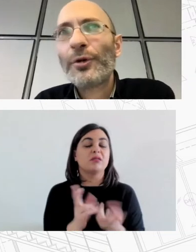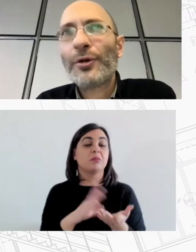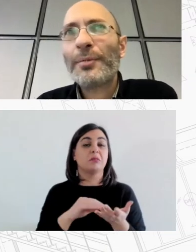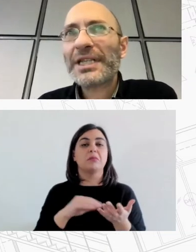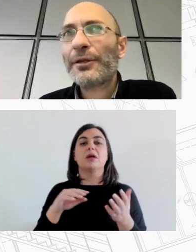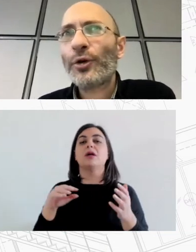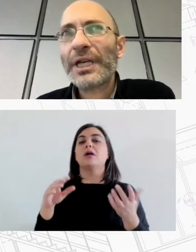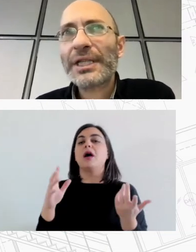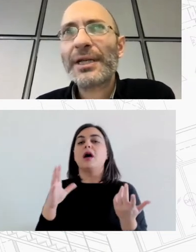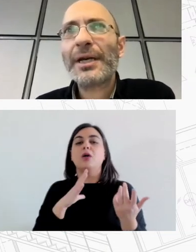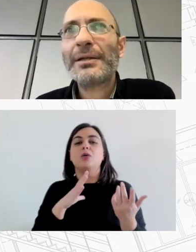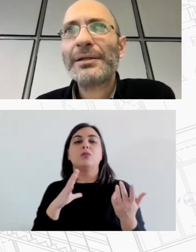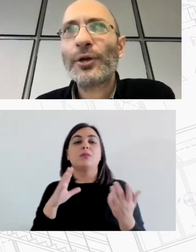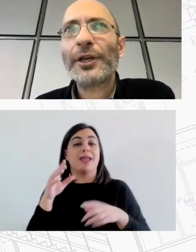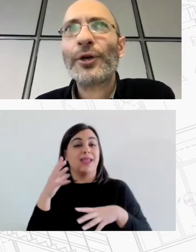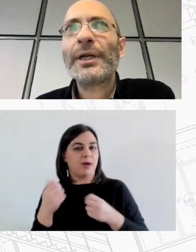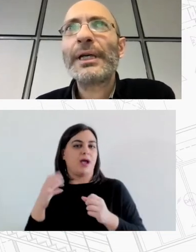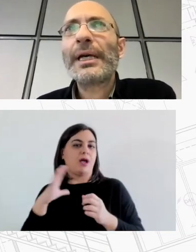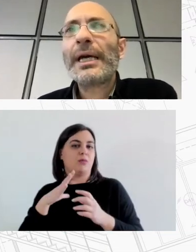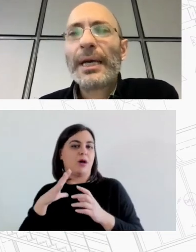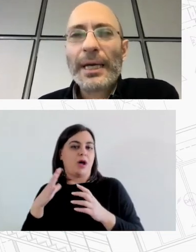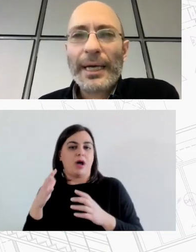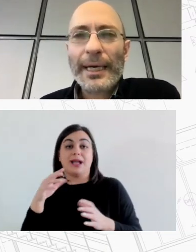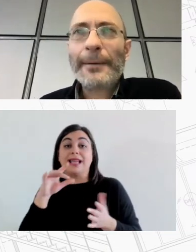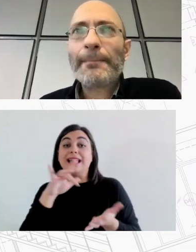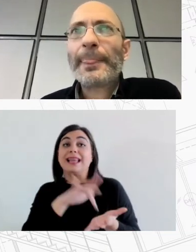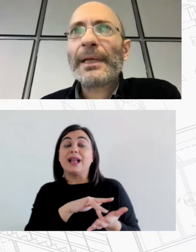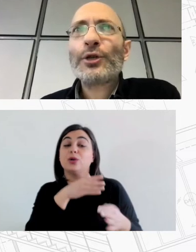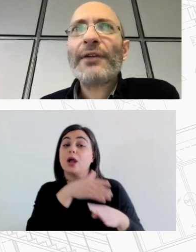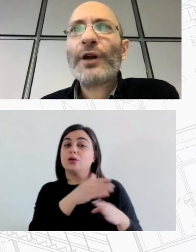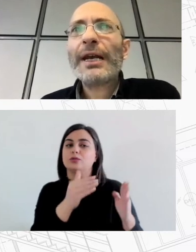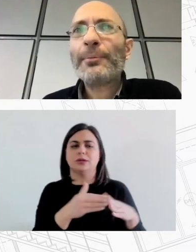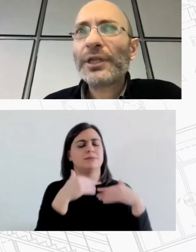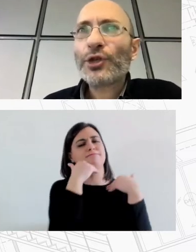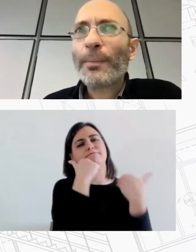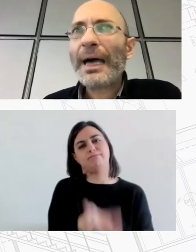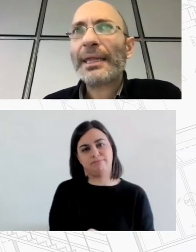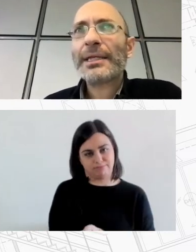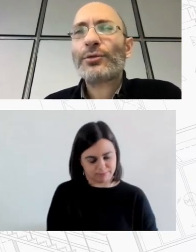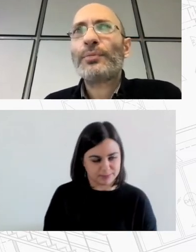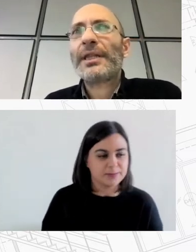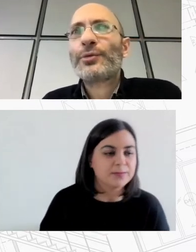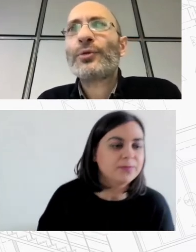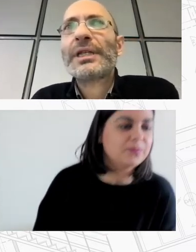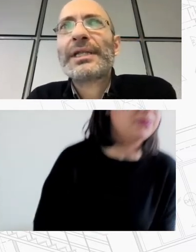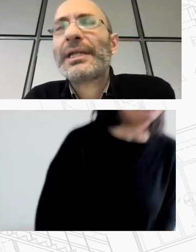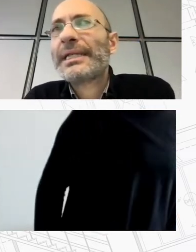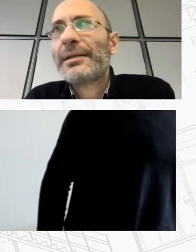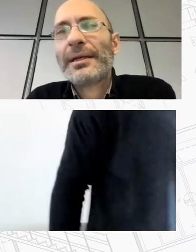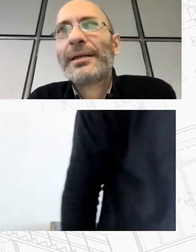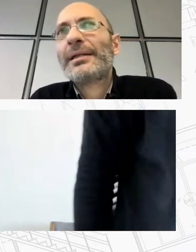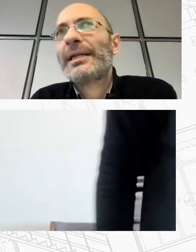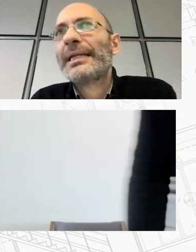διβερμονόμενες κατηγορίες νοικοκυριών σε ό,τι αφορά λοιπόν τις ομάδες του πληθυσμού τις